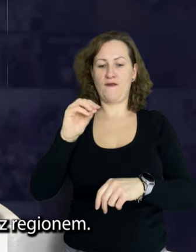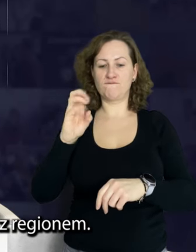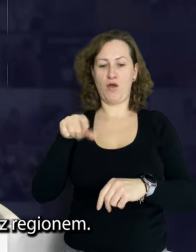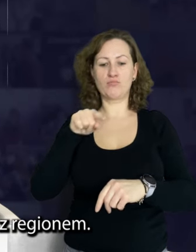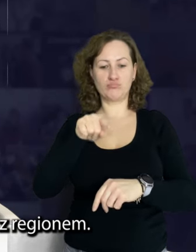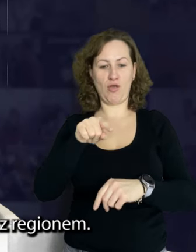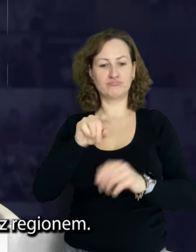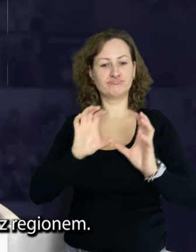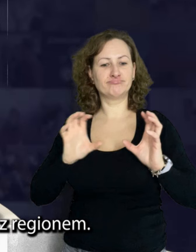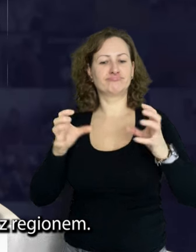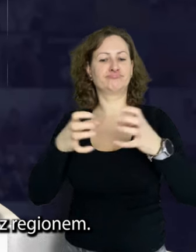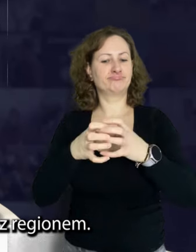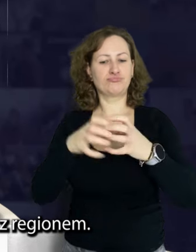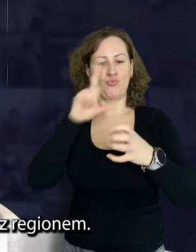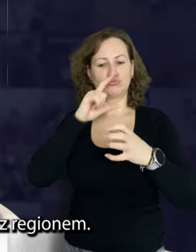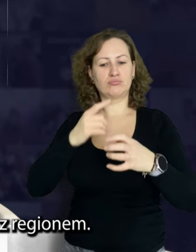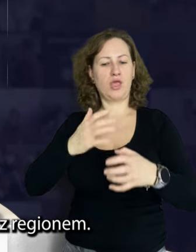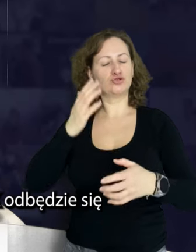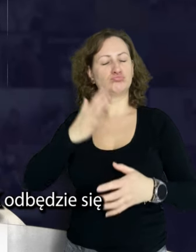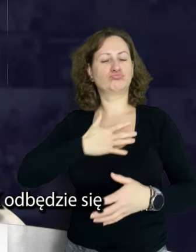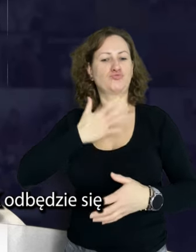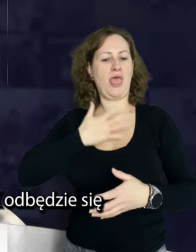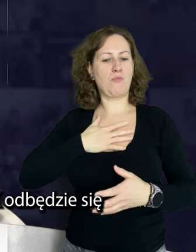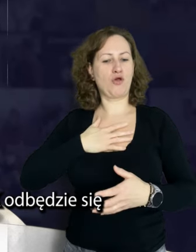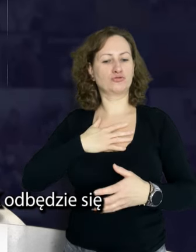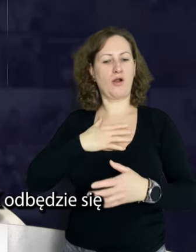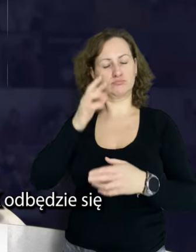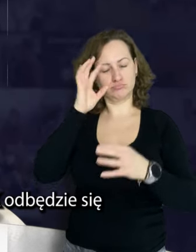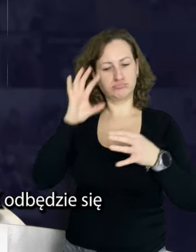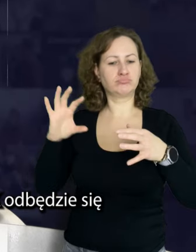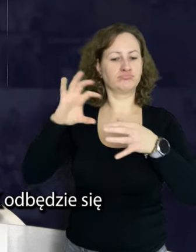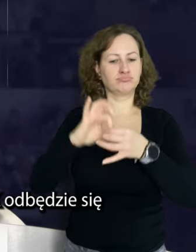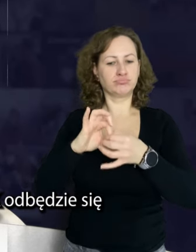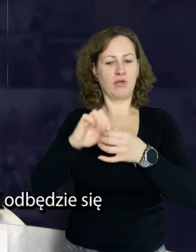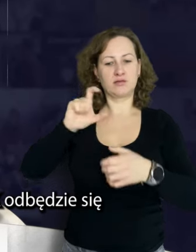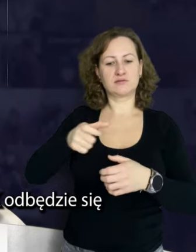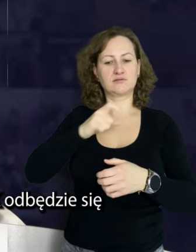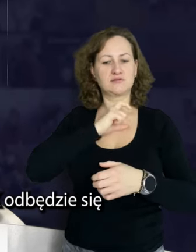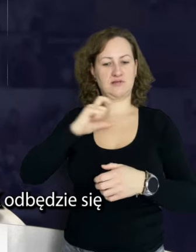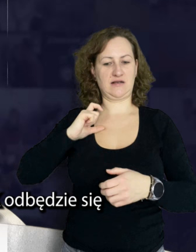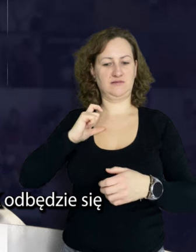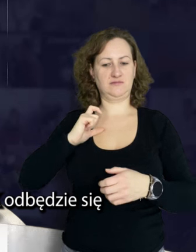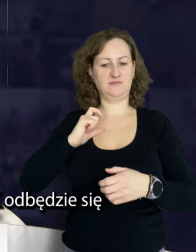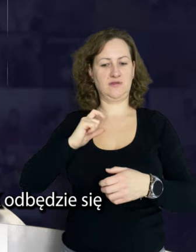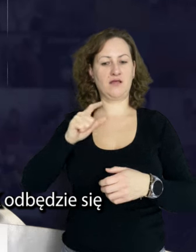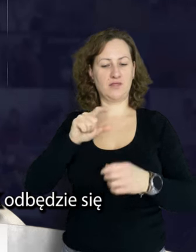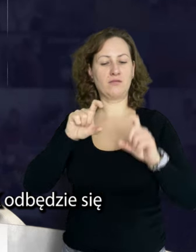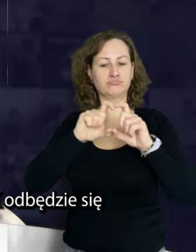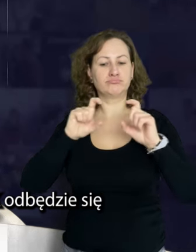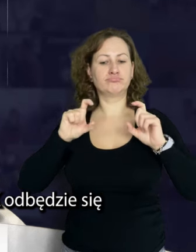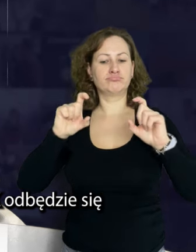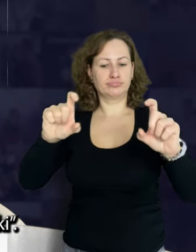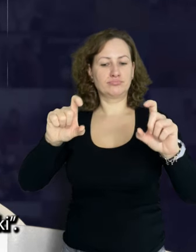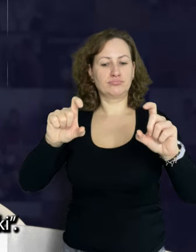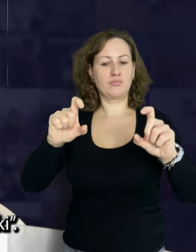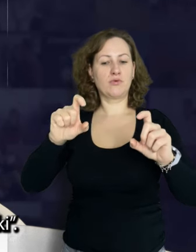Ideą tego dnia jest wspólne przeżycie emocji związanych z regionem. Z tej okazji już w najbliższy piątek w sali widowiskowej SCK odbędzie się lekcja